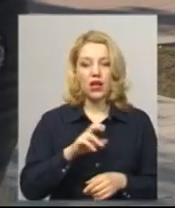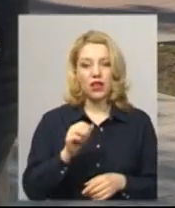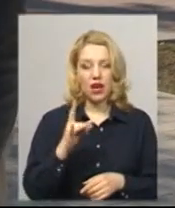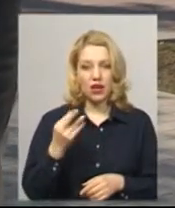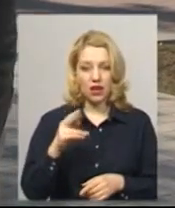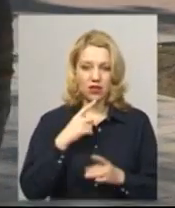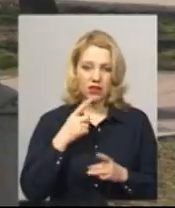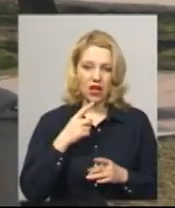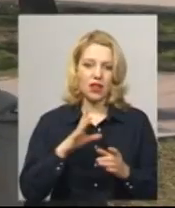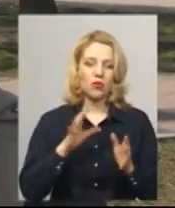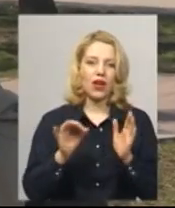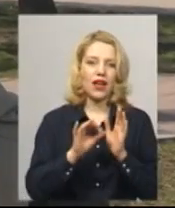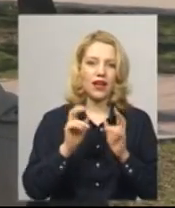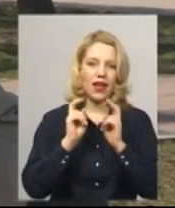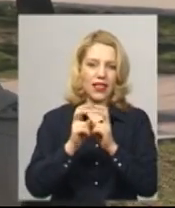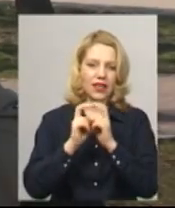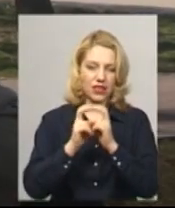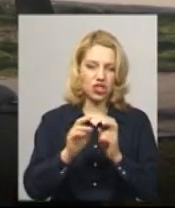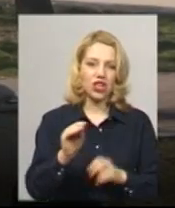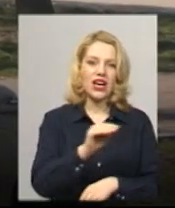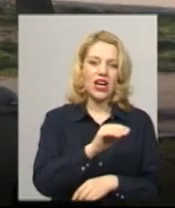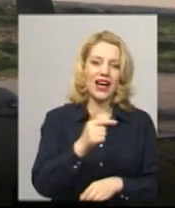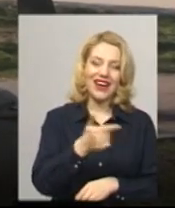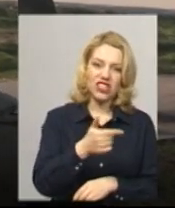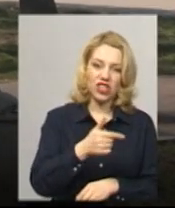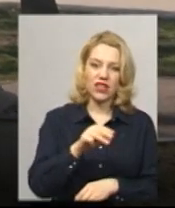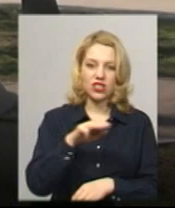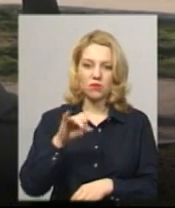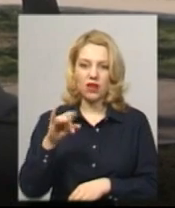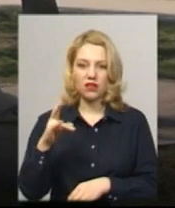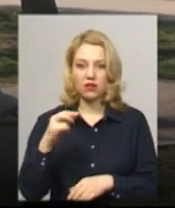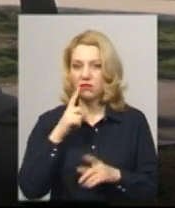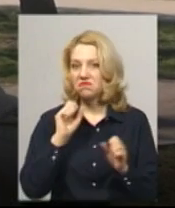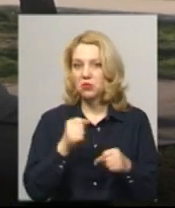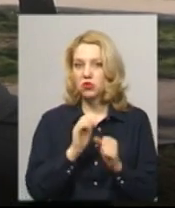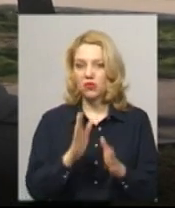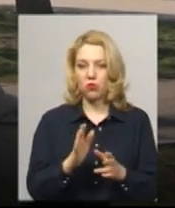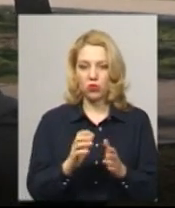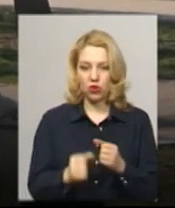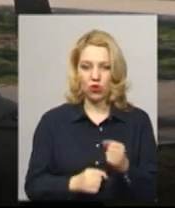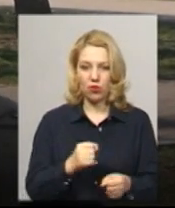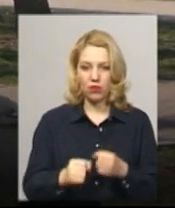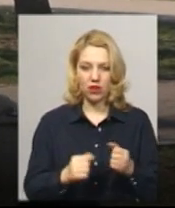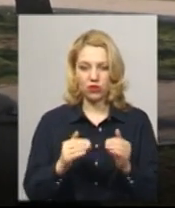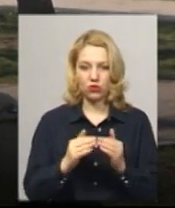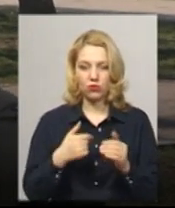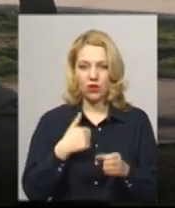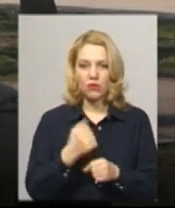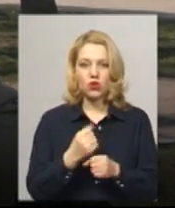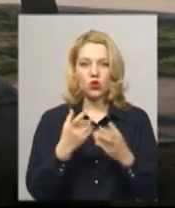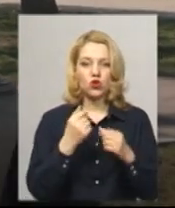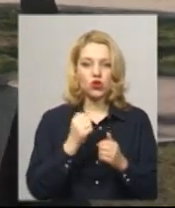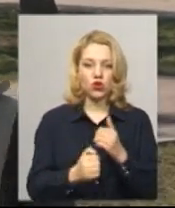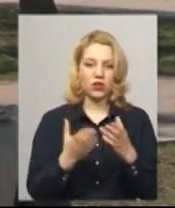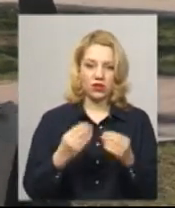додому електричкою Гречани Жмеренка. Це просто неможливо буде добратися додому. Так як я працюю щодня, то мені, ну,